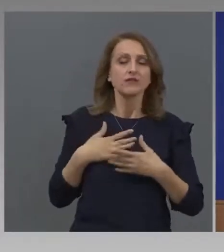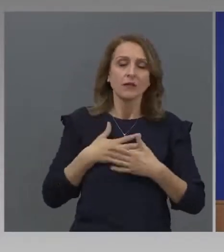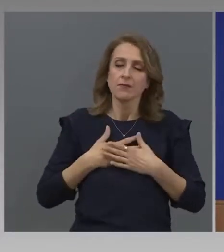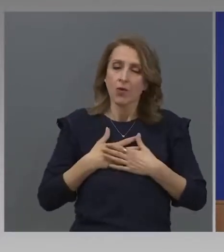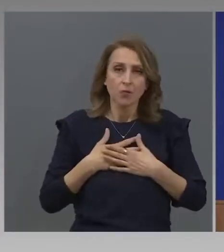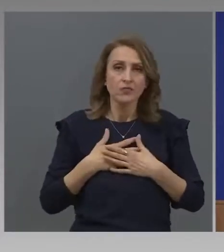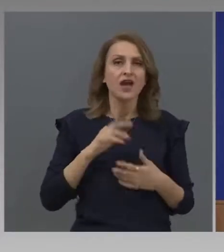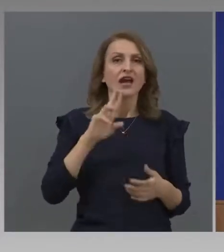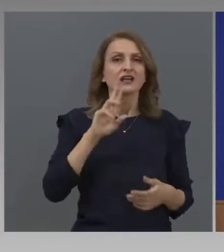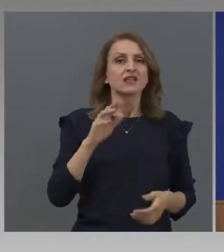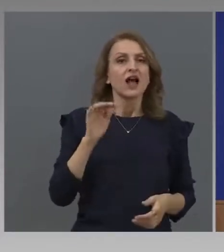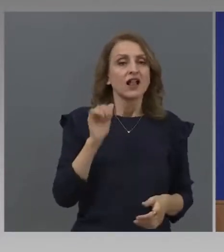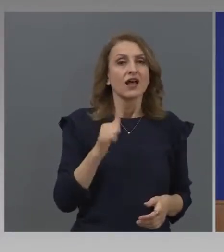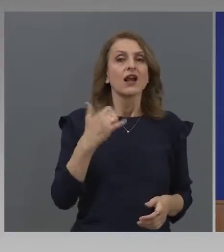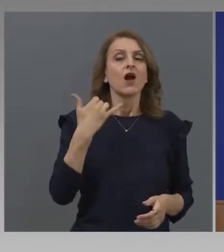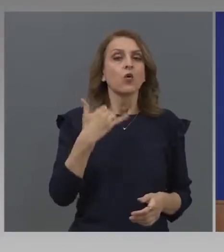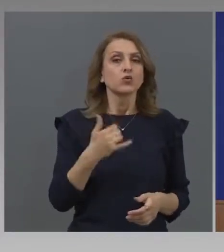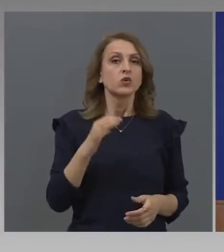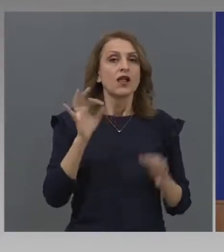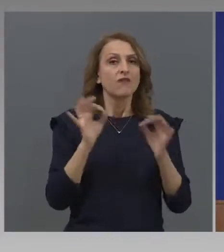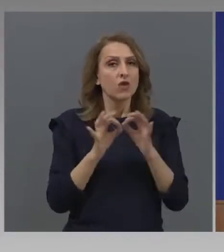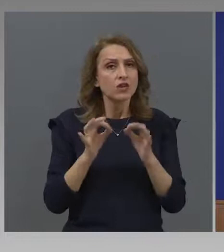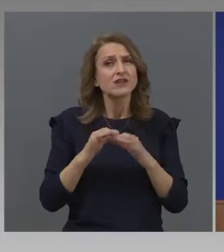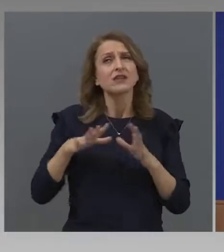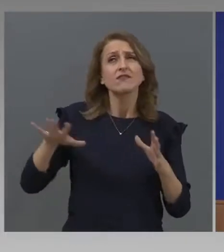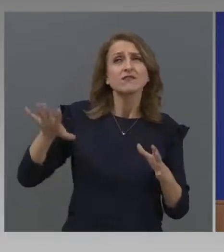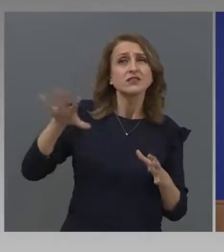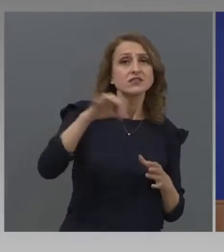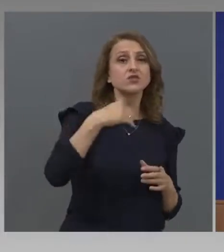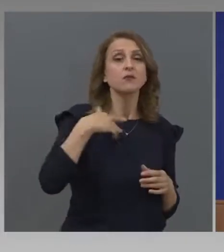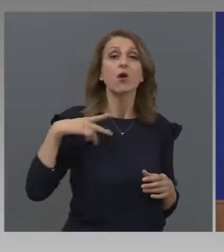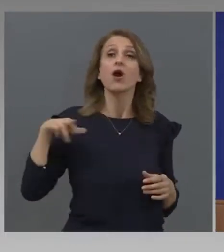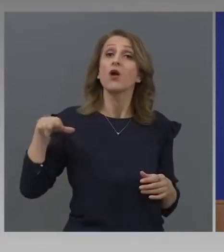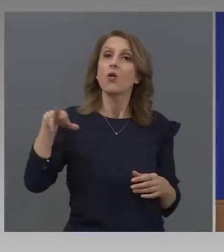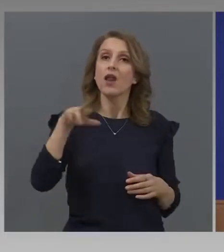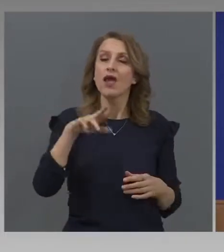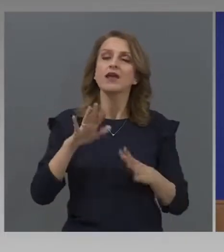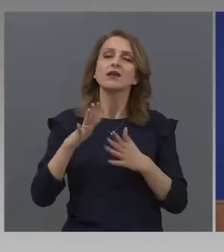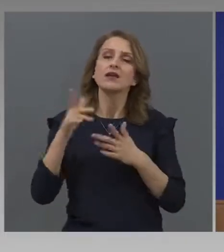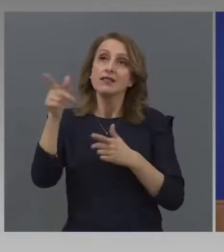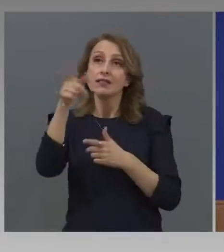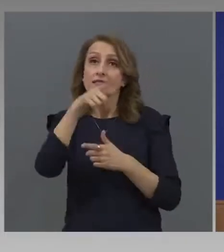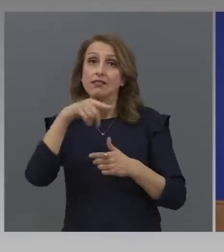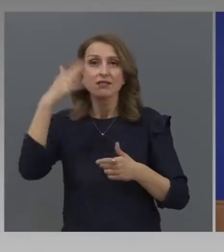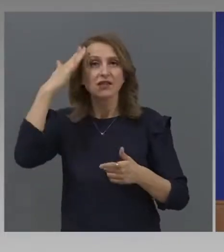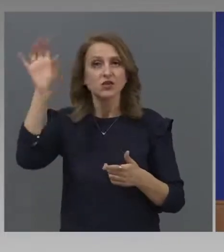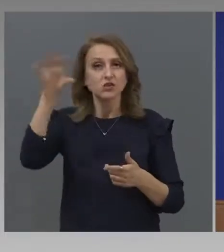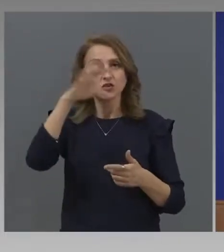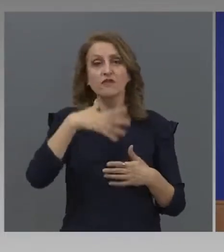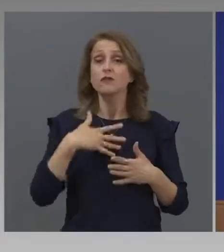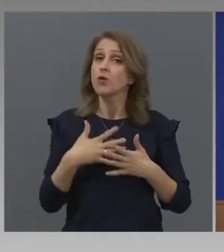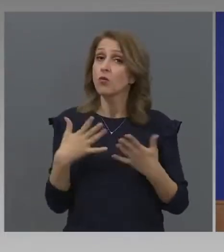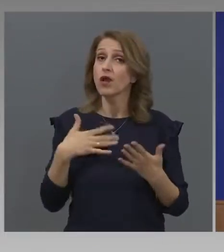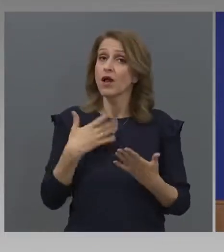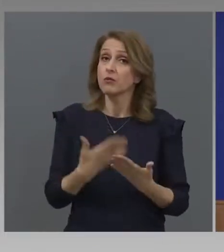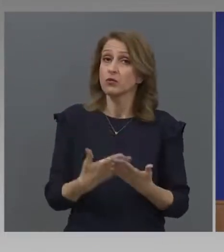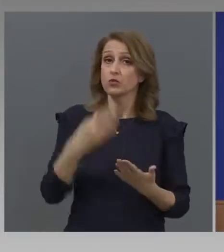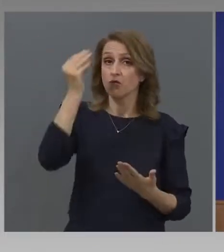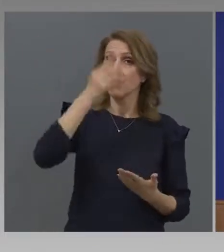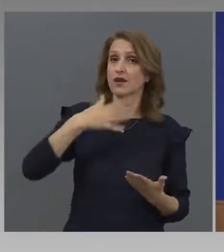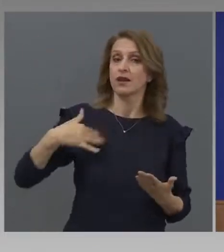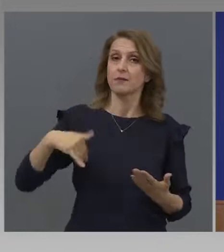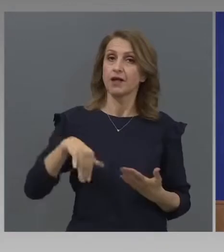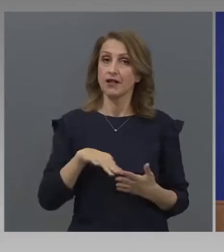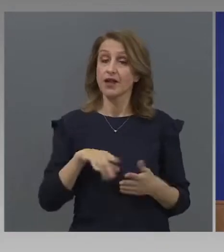Кристин Лагарът, и на Урсула Фондер Лагарът, и на всички мои колеги, които към България имат такова доверие към дешна дата. И не е